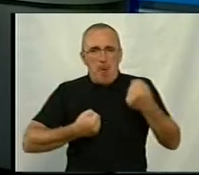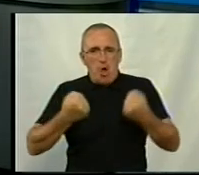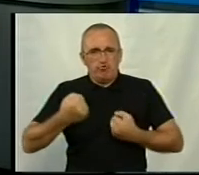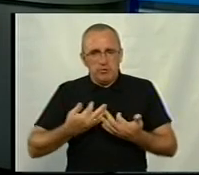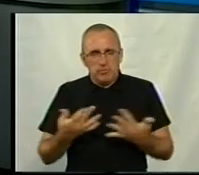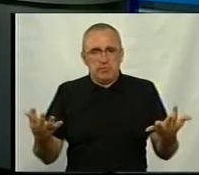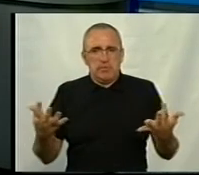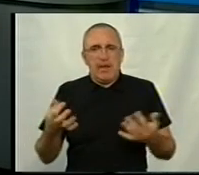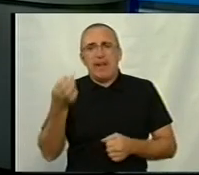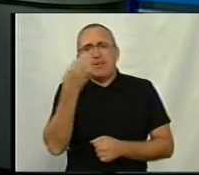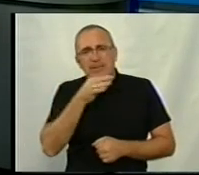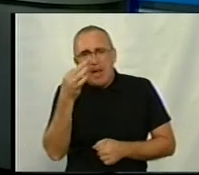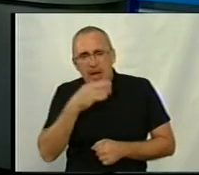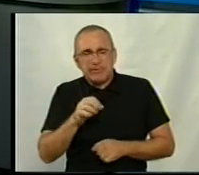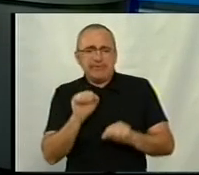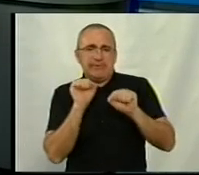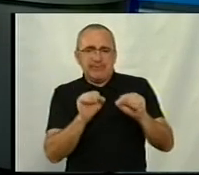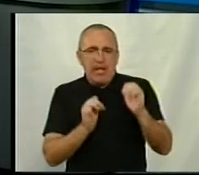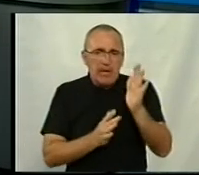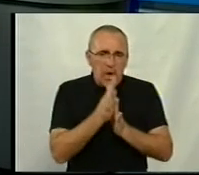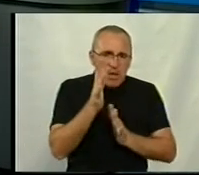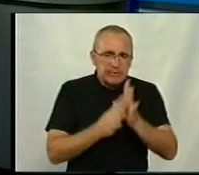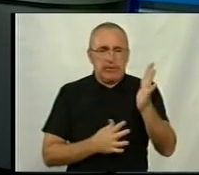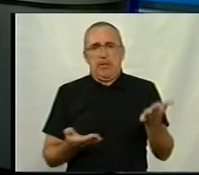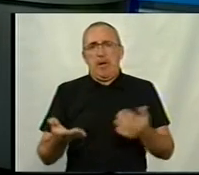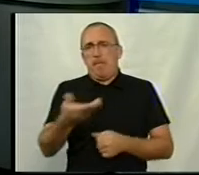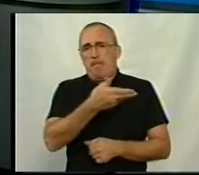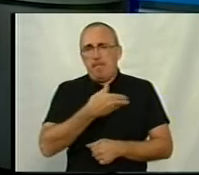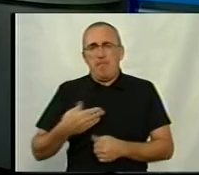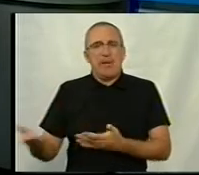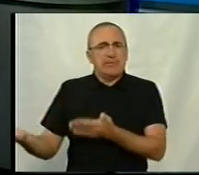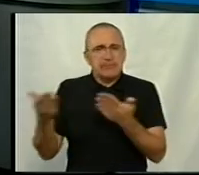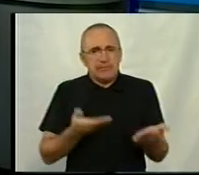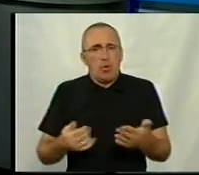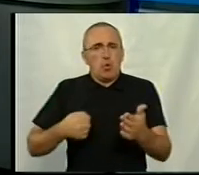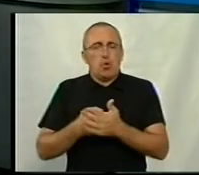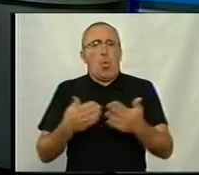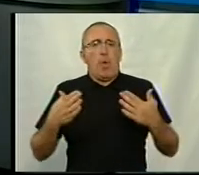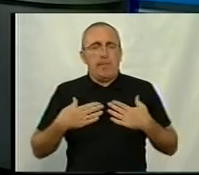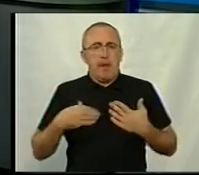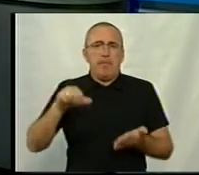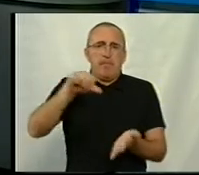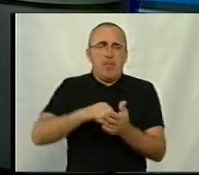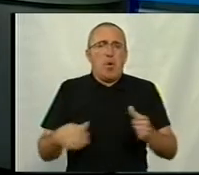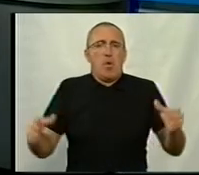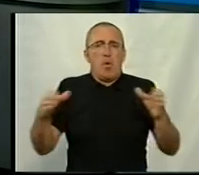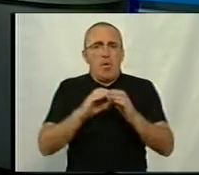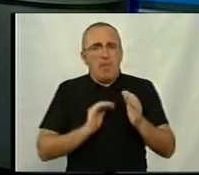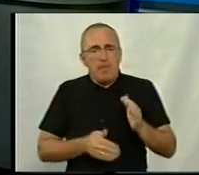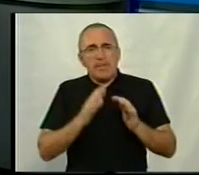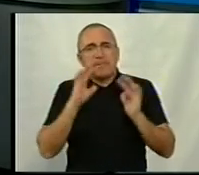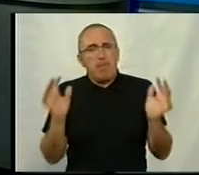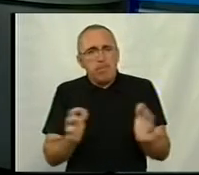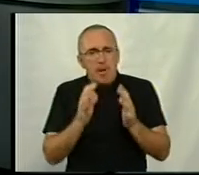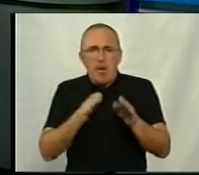насіння, засоби захисту рослин. Ми запрошуємо до нас, і у нас присутні компанії щодо зберігання.